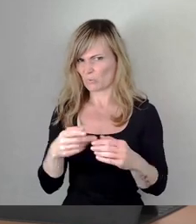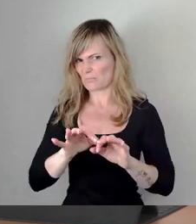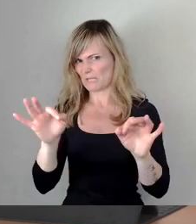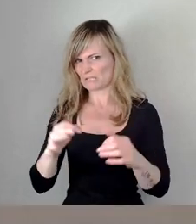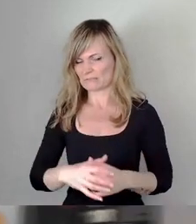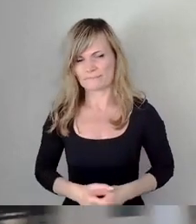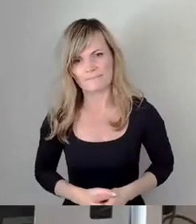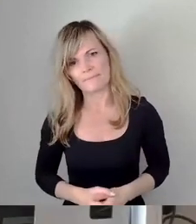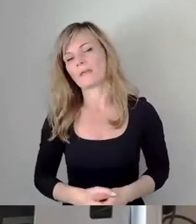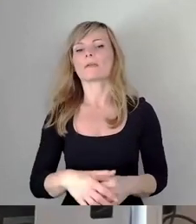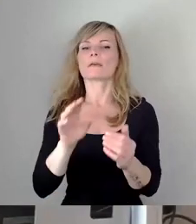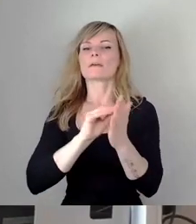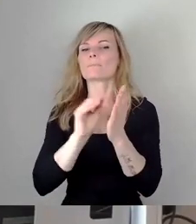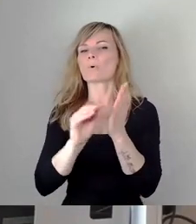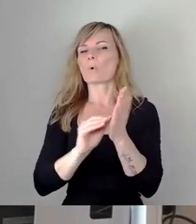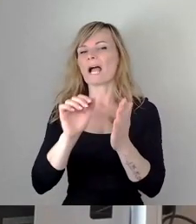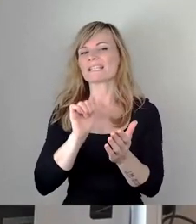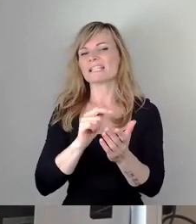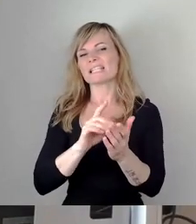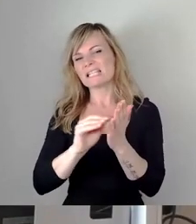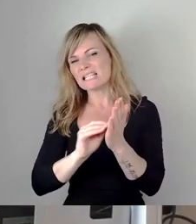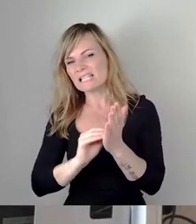Bürokratieabbau, wie sieht es da in der Verwaltung aus?